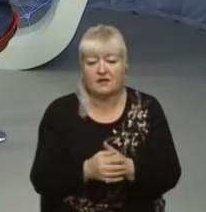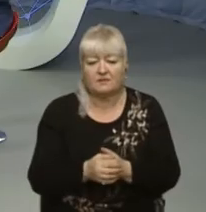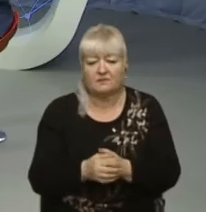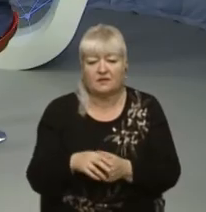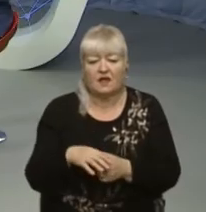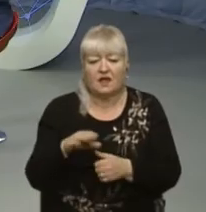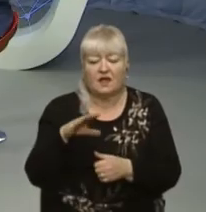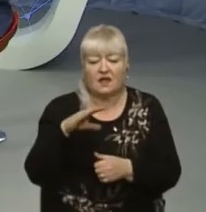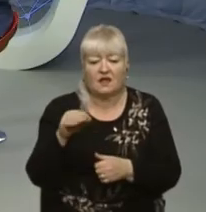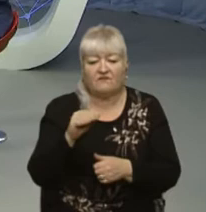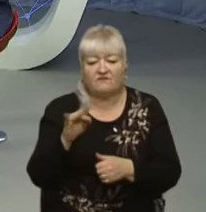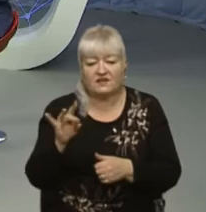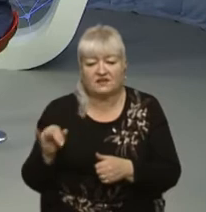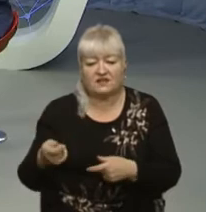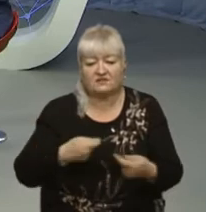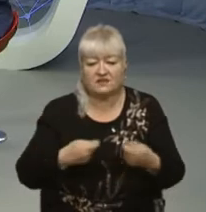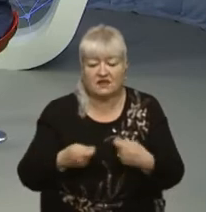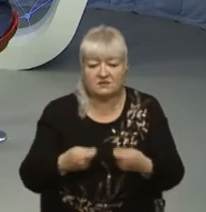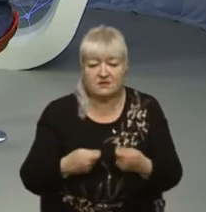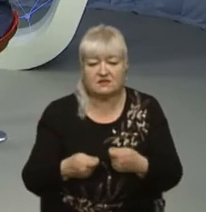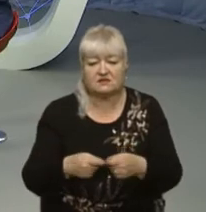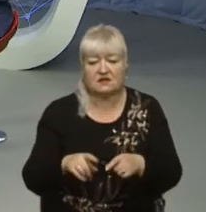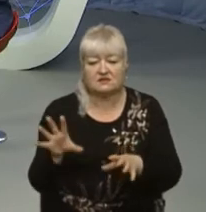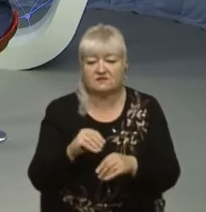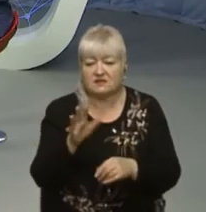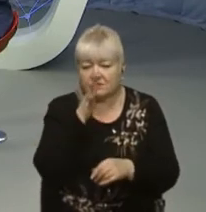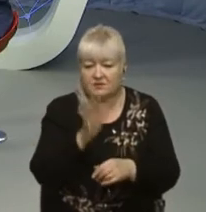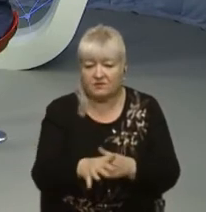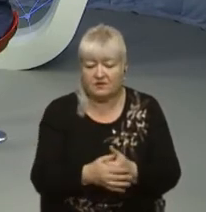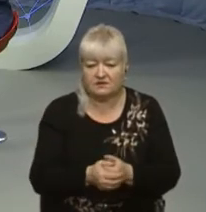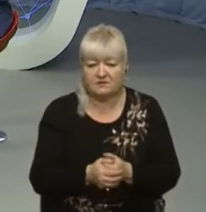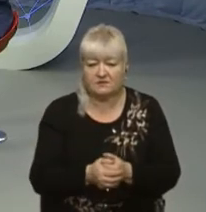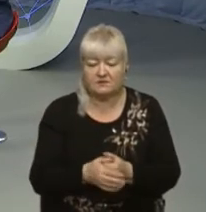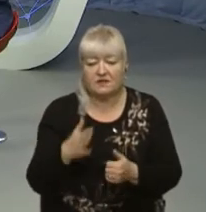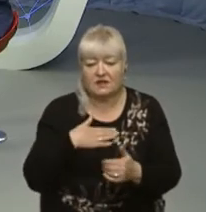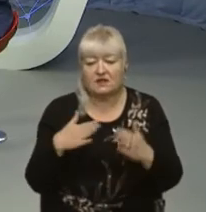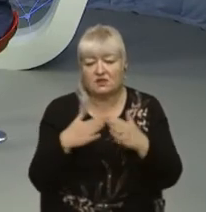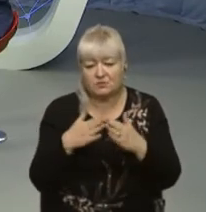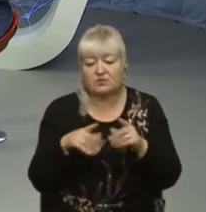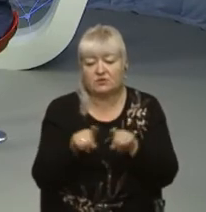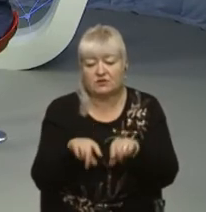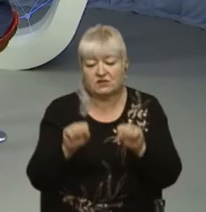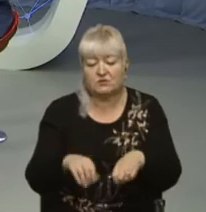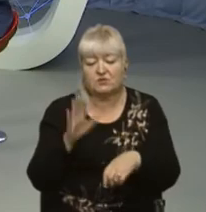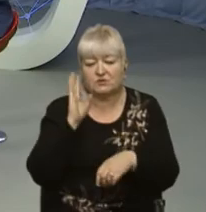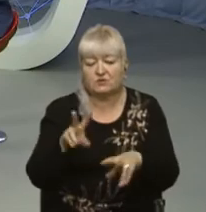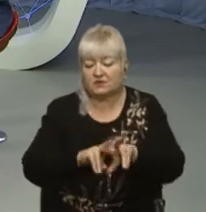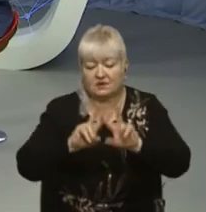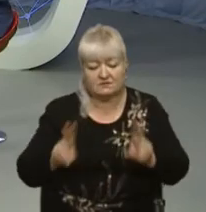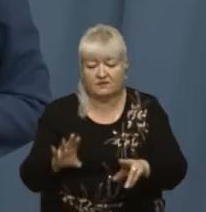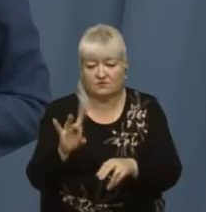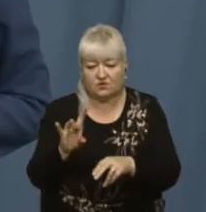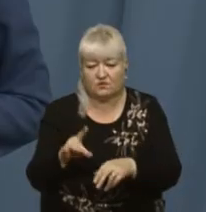Я не включаю такий варіант, що я запрошу ваше телебачення до нашого будинку. Нарбаном чекає та сама участь, і в Дороговичі. Маса таких